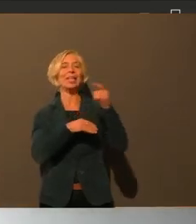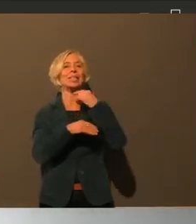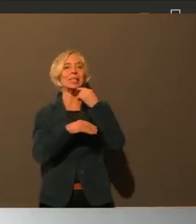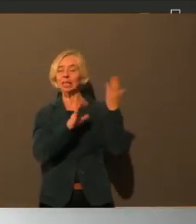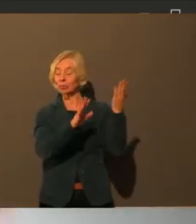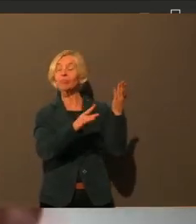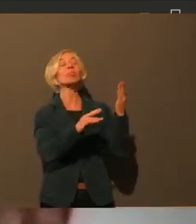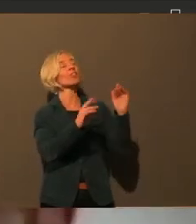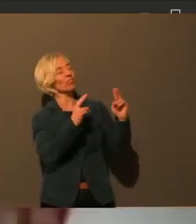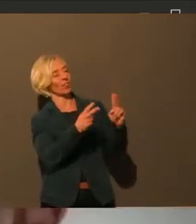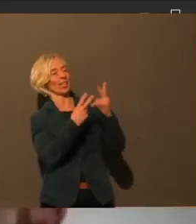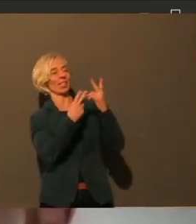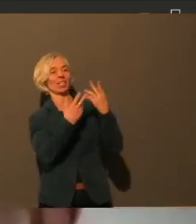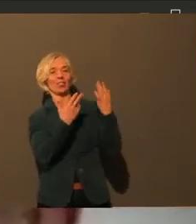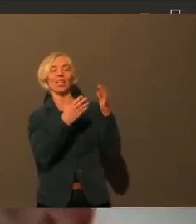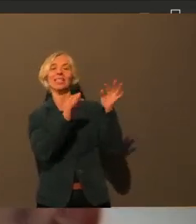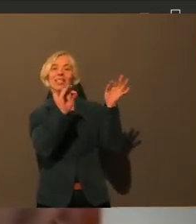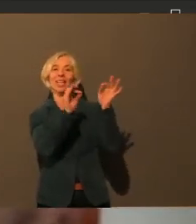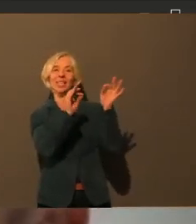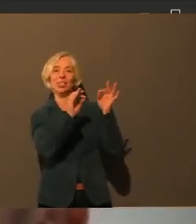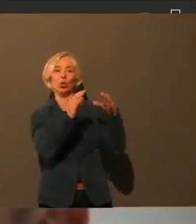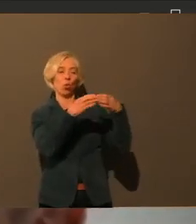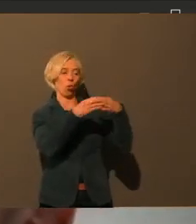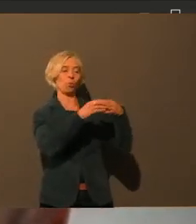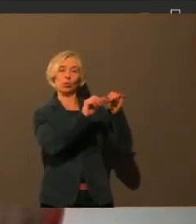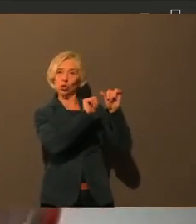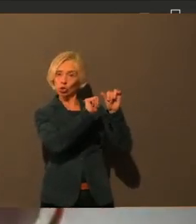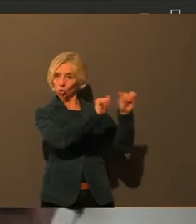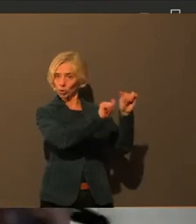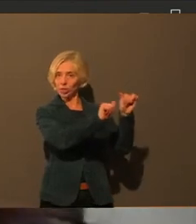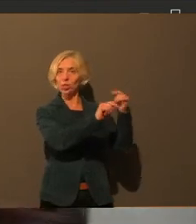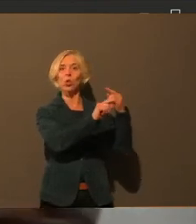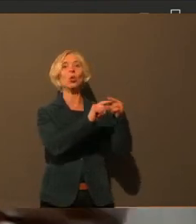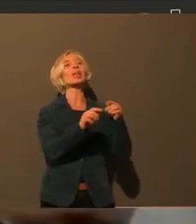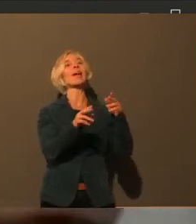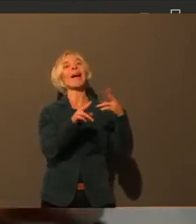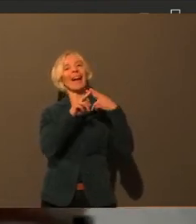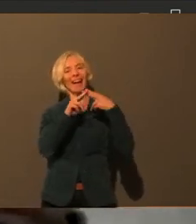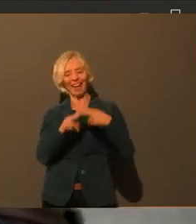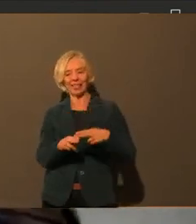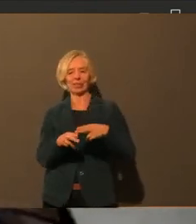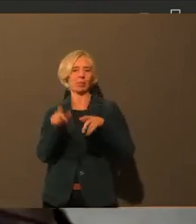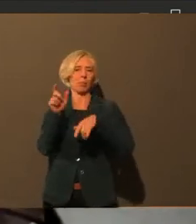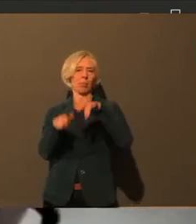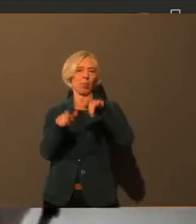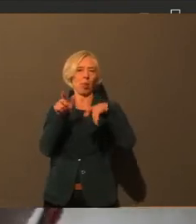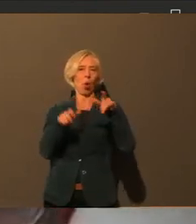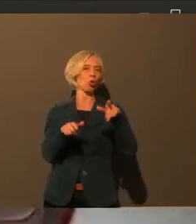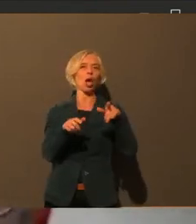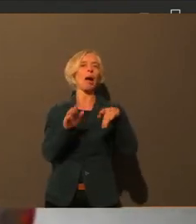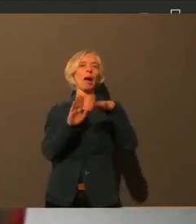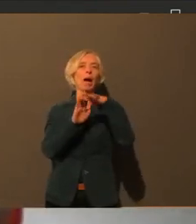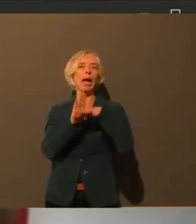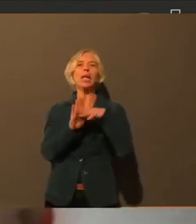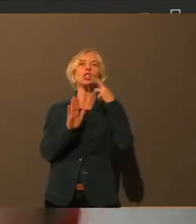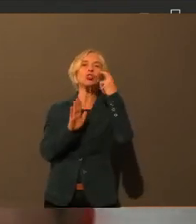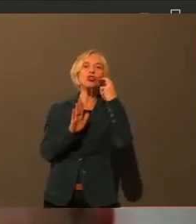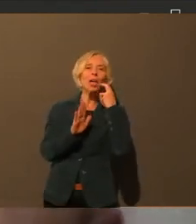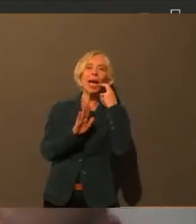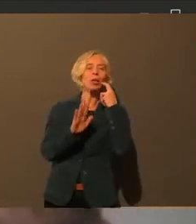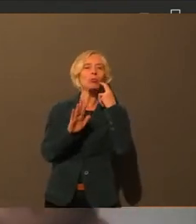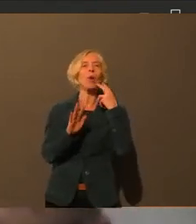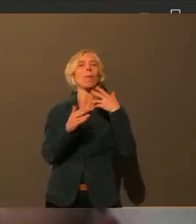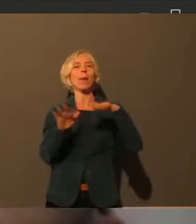mit nicht allzu strengen Regeln einzuschränken.